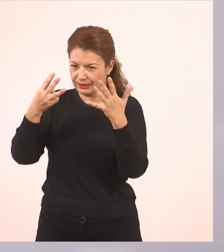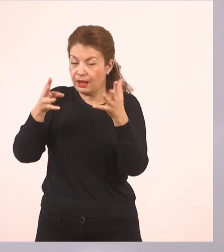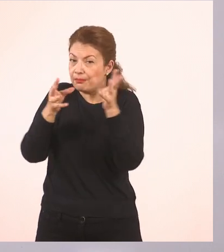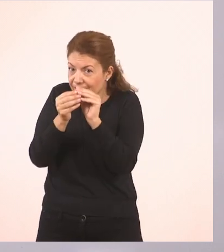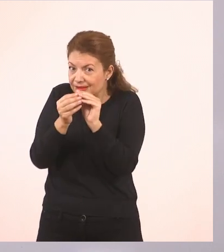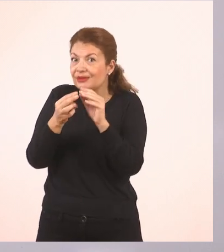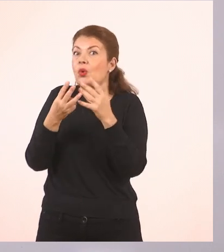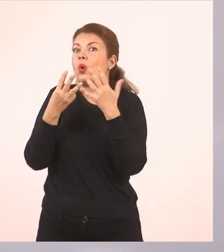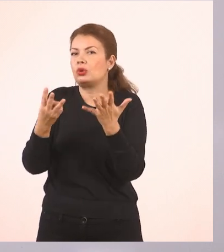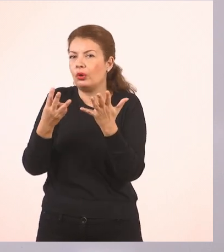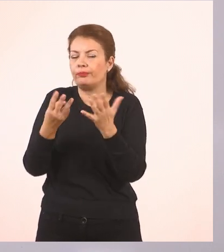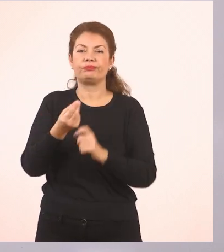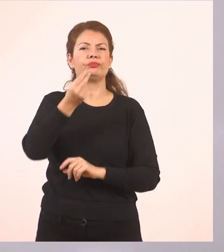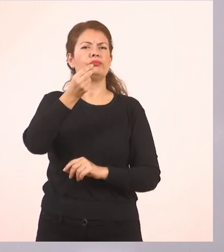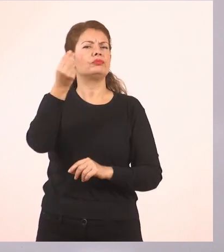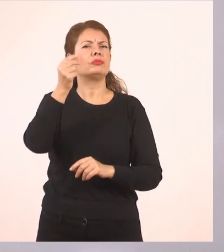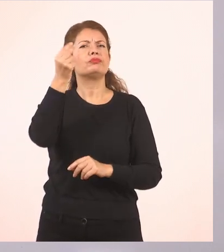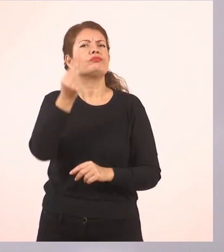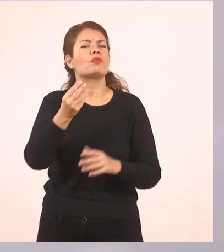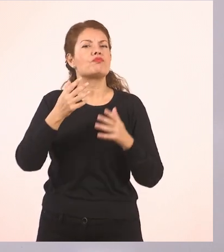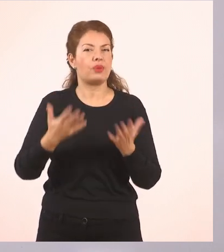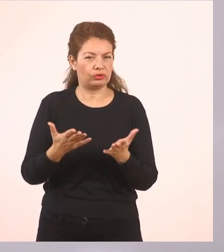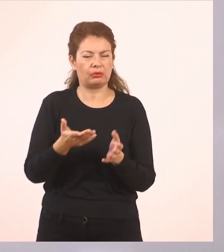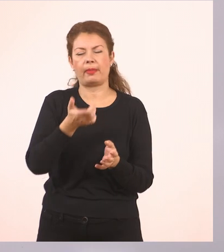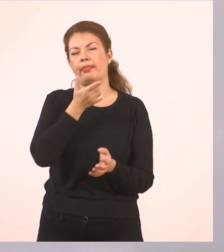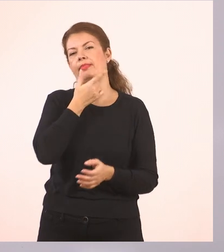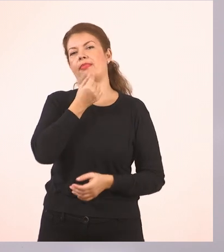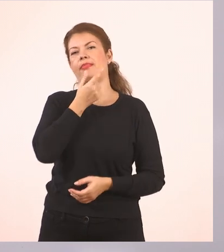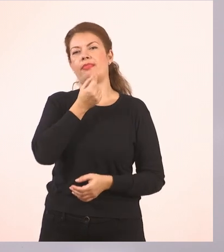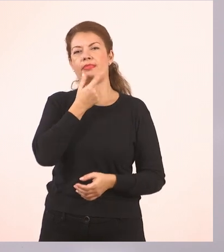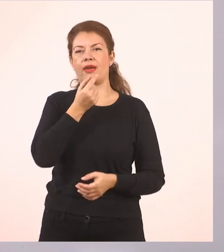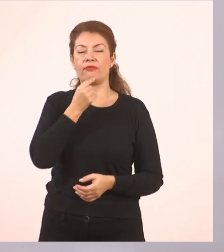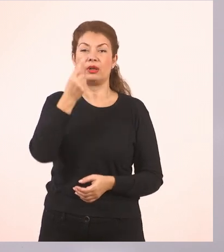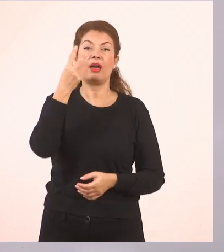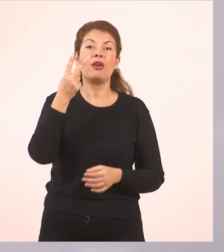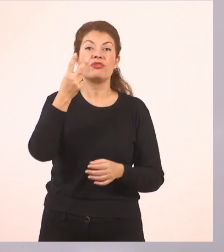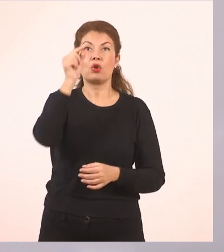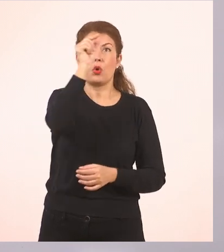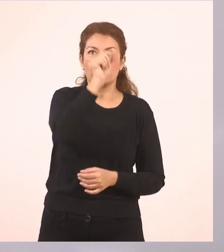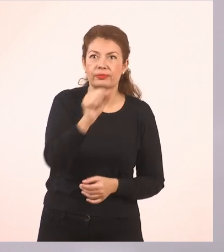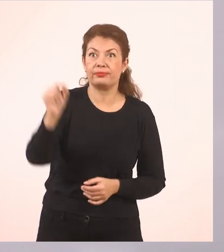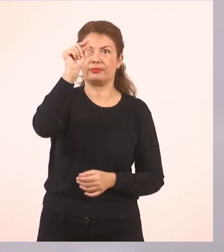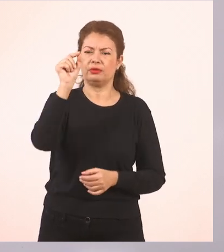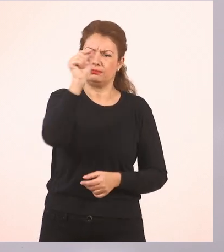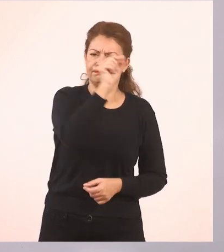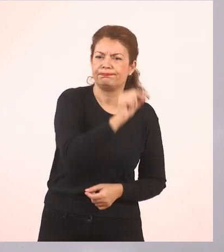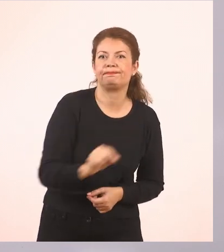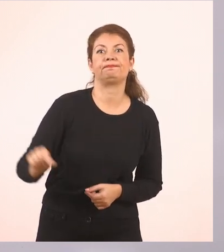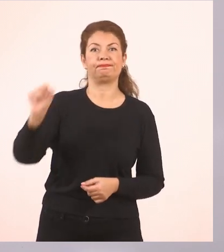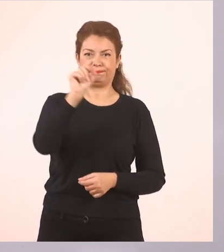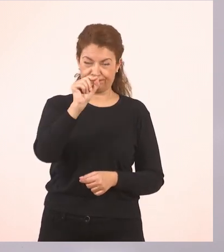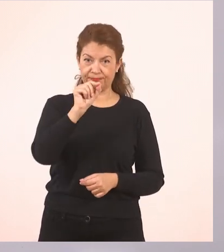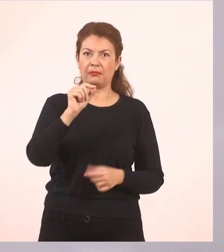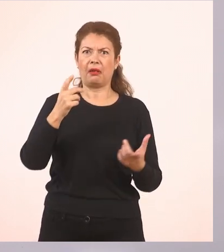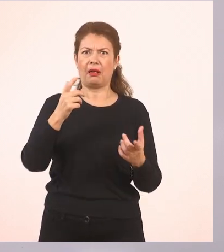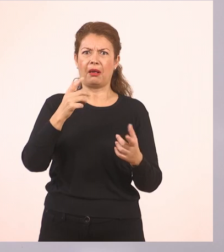φτιάχνεται πάρα πολύ εύκολα ενώνοντας δύο κυκλάκια. Ένα πάνω κι